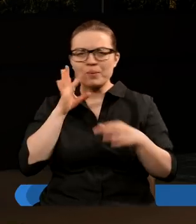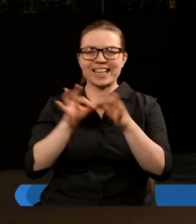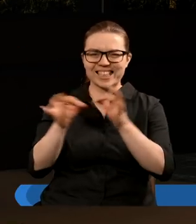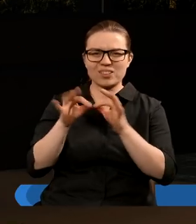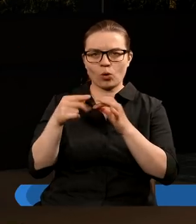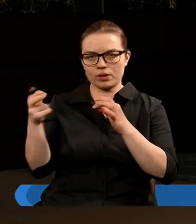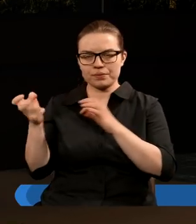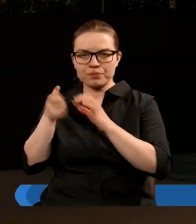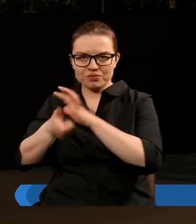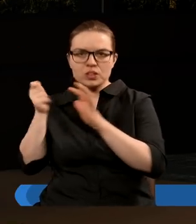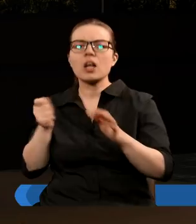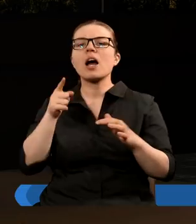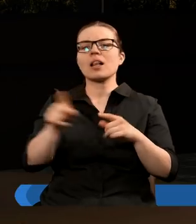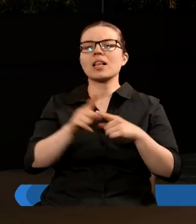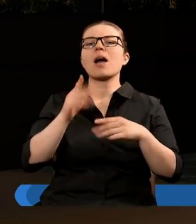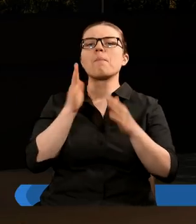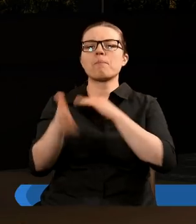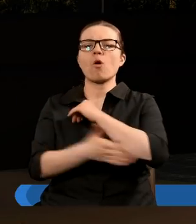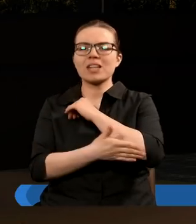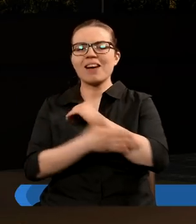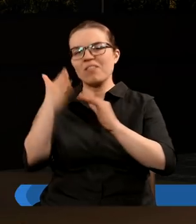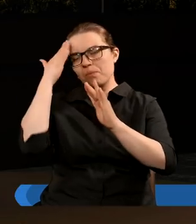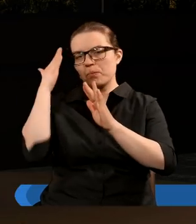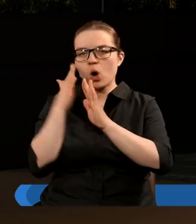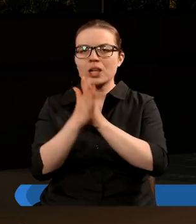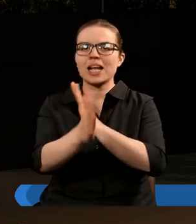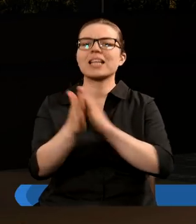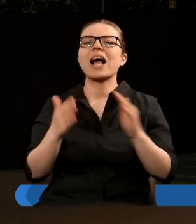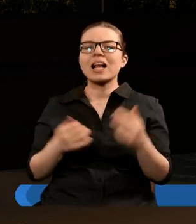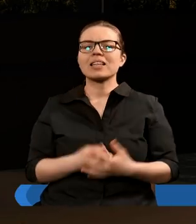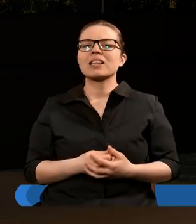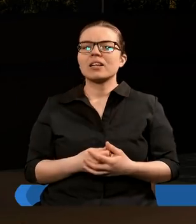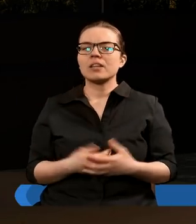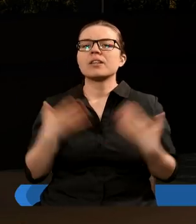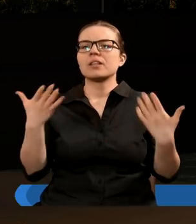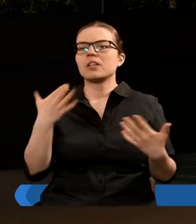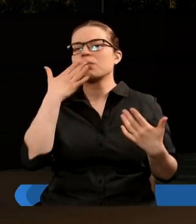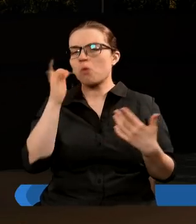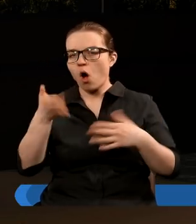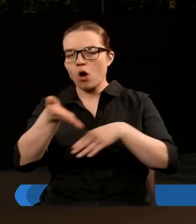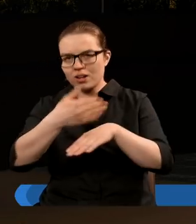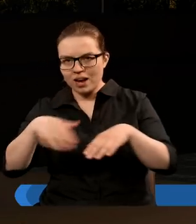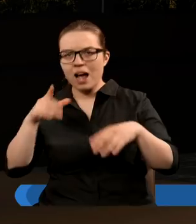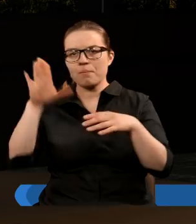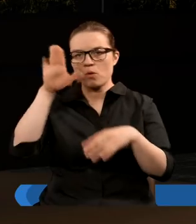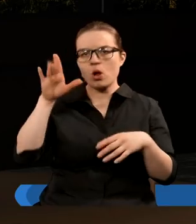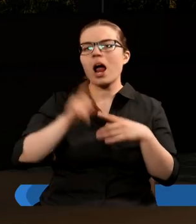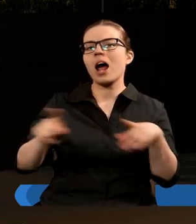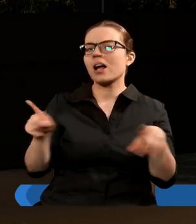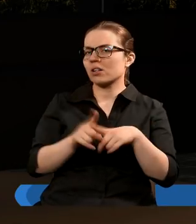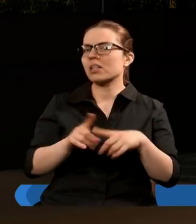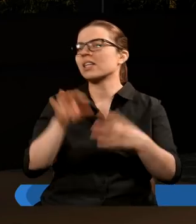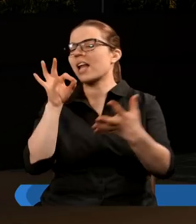podstawach protestanckich. Tak więc zawierzyli oni swój kraj Bogu, ale równocześnie